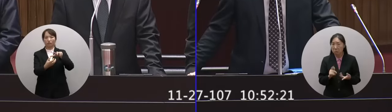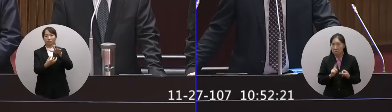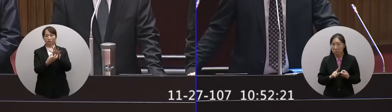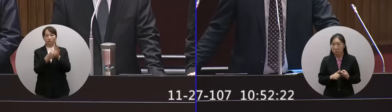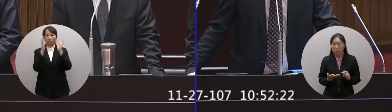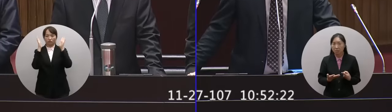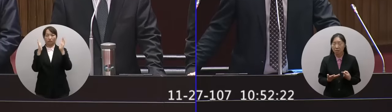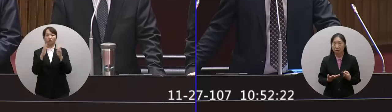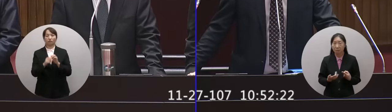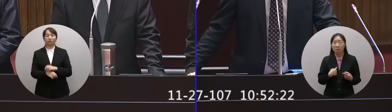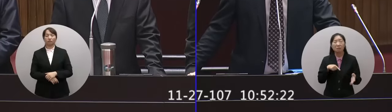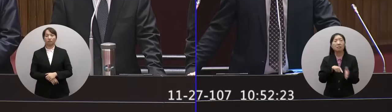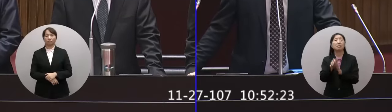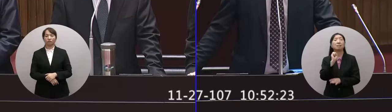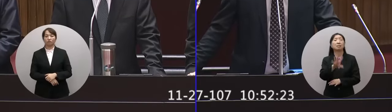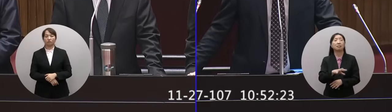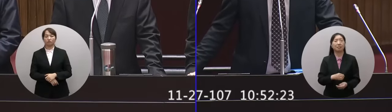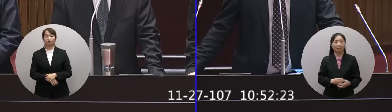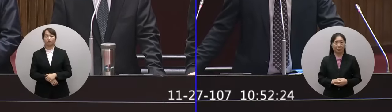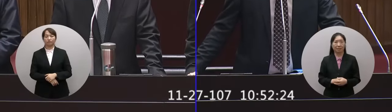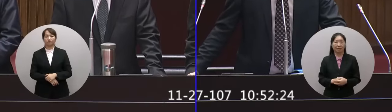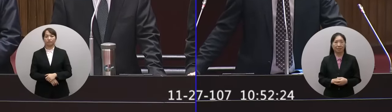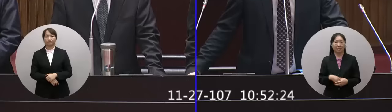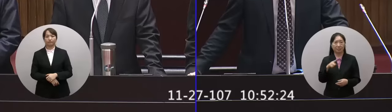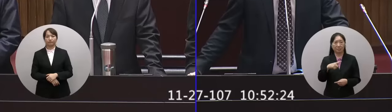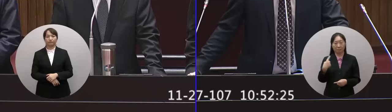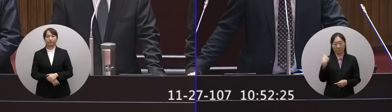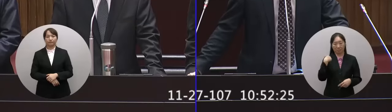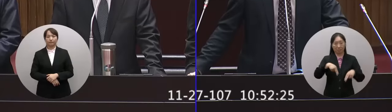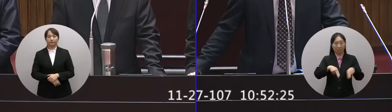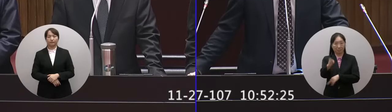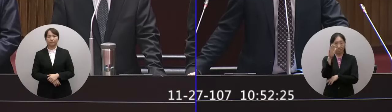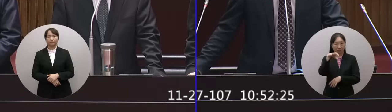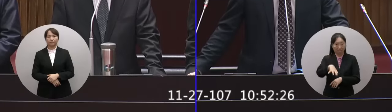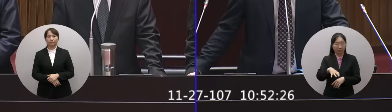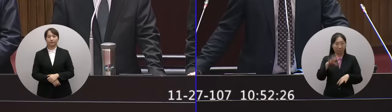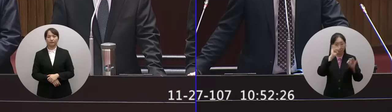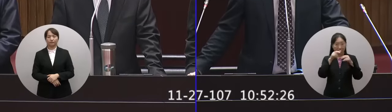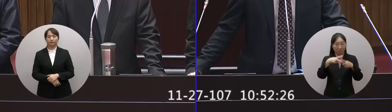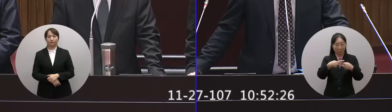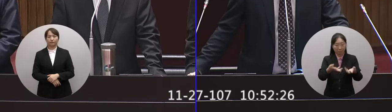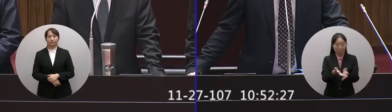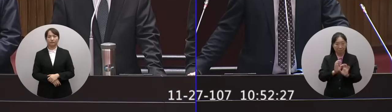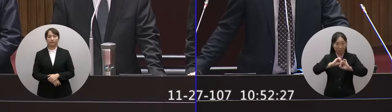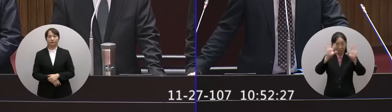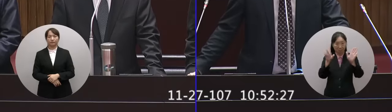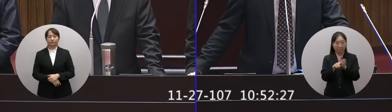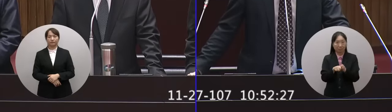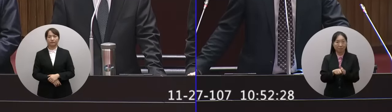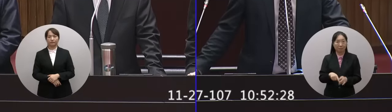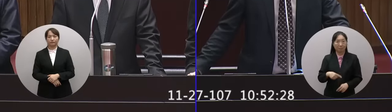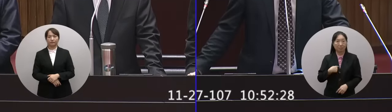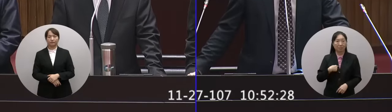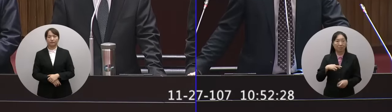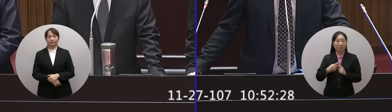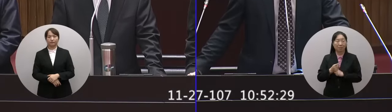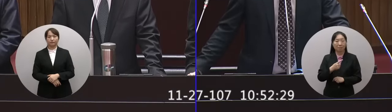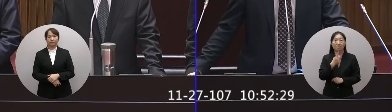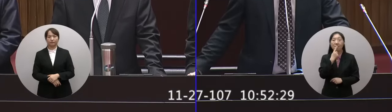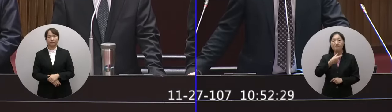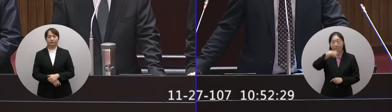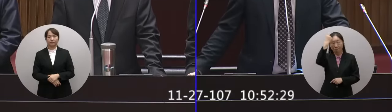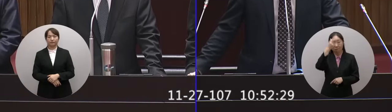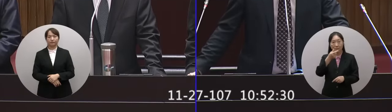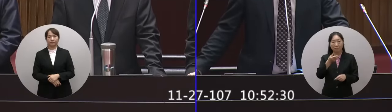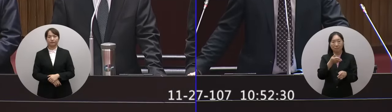正客觀我直接跟院長報告昨天行政院調查小組公佈的時候我跟普悠瑪的罹難家